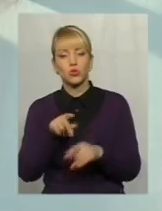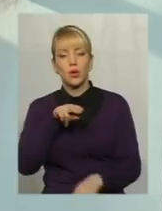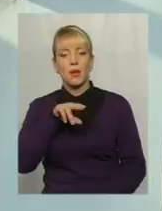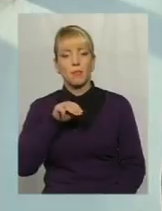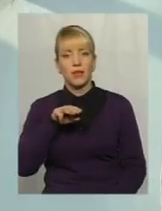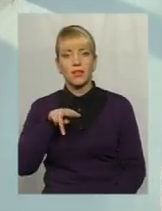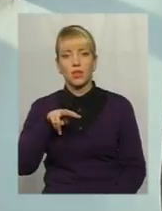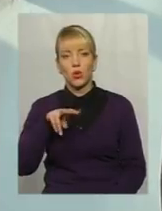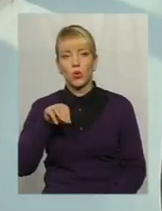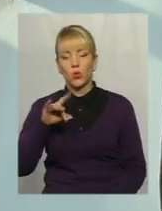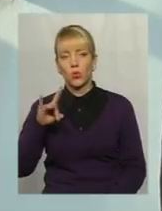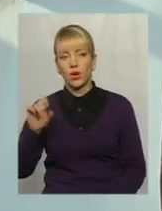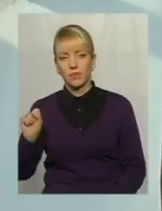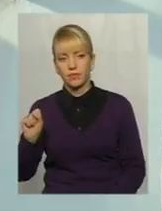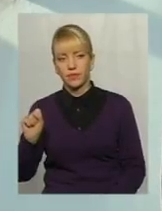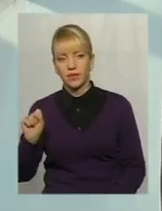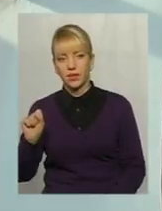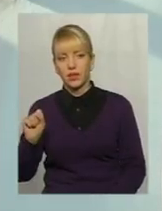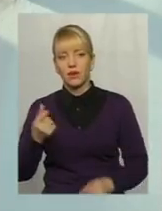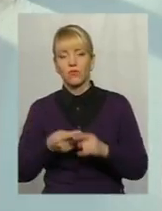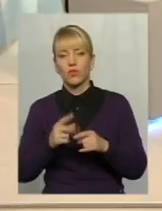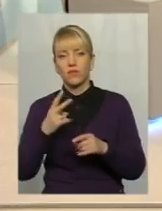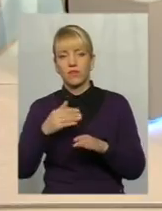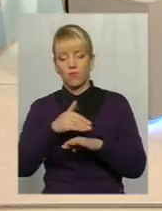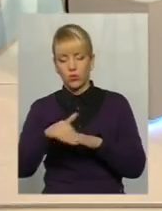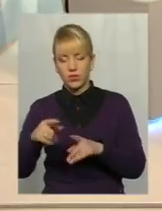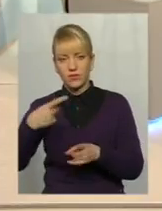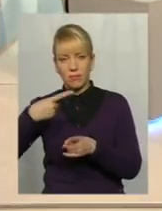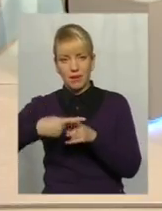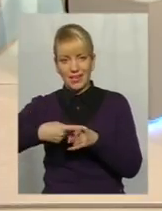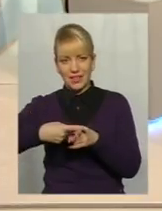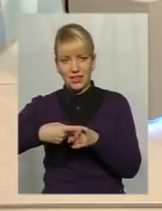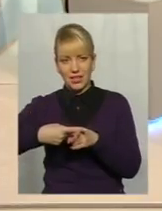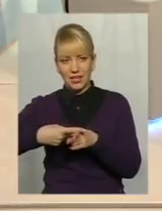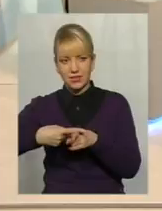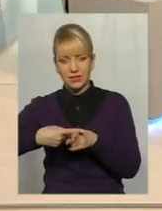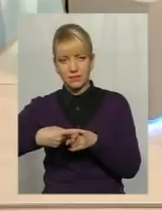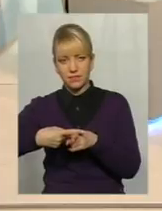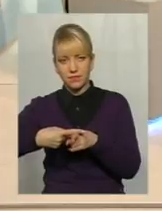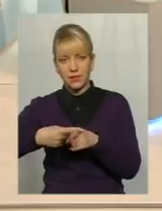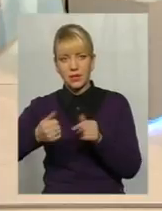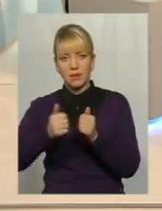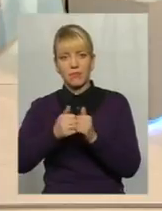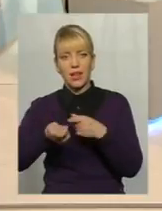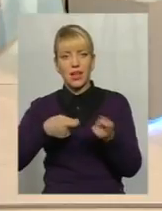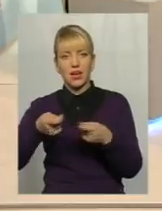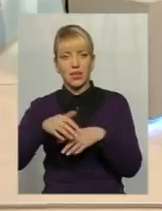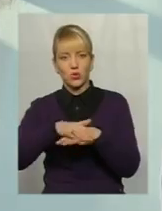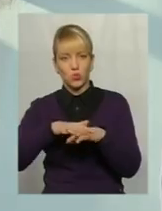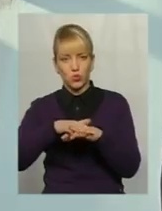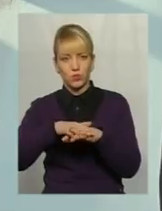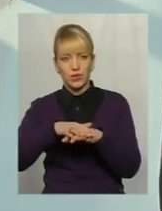і Петро Болбачано, і ось ці дві вулиці, вони перетинаються біля Дубузького ринку. Це два,